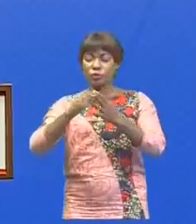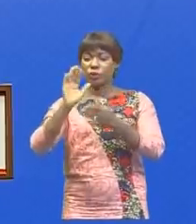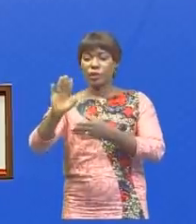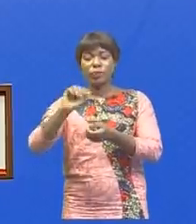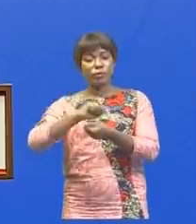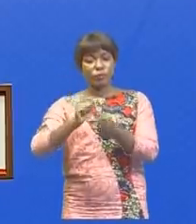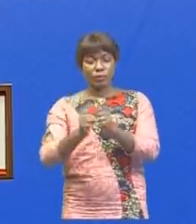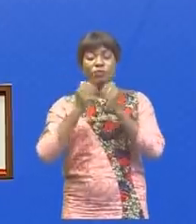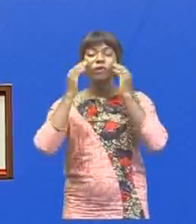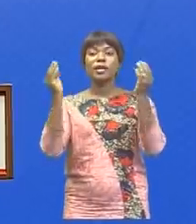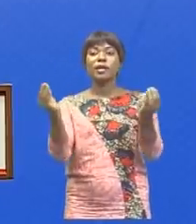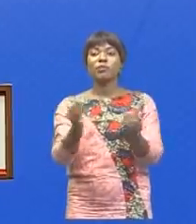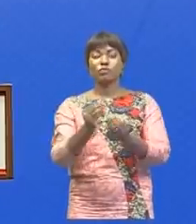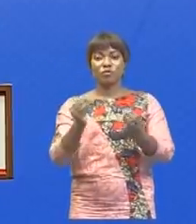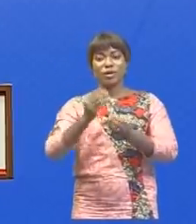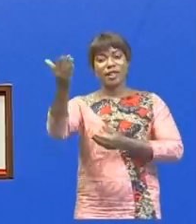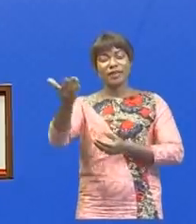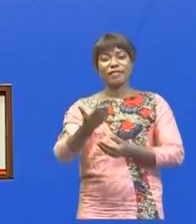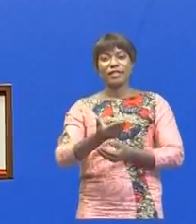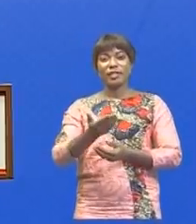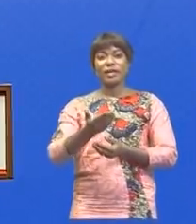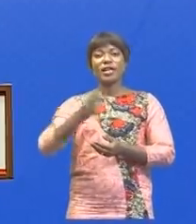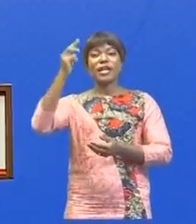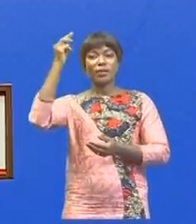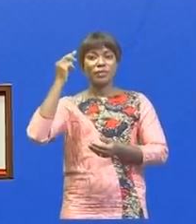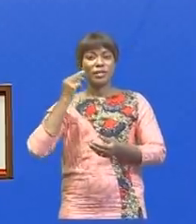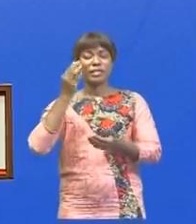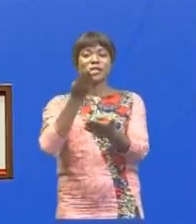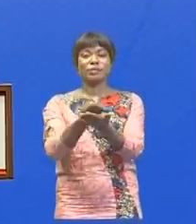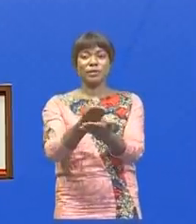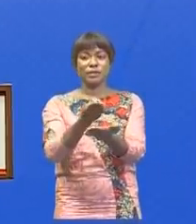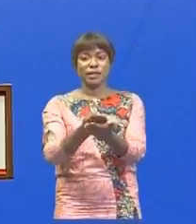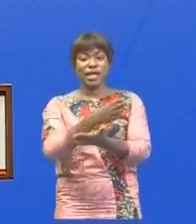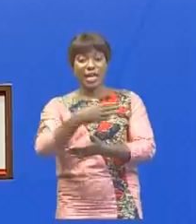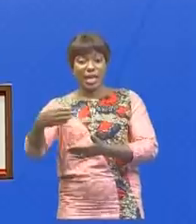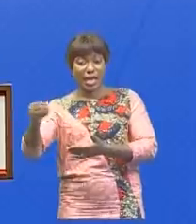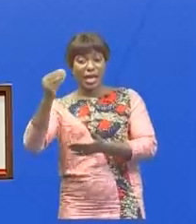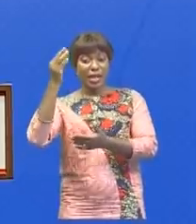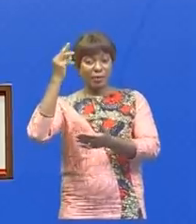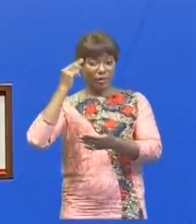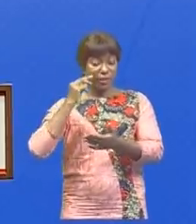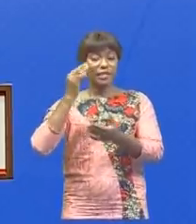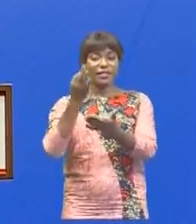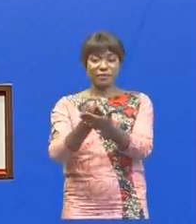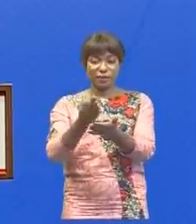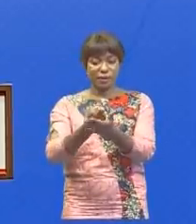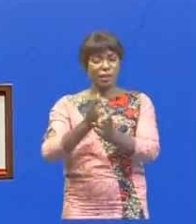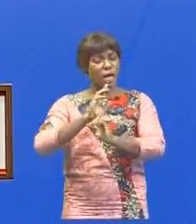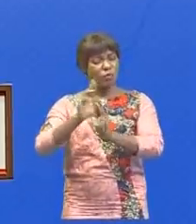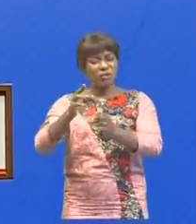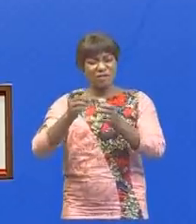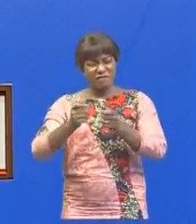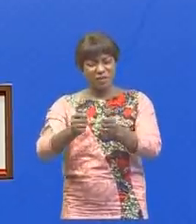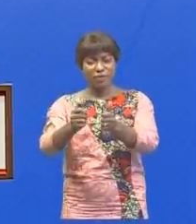C'est ainsi qu'il a invité les ministres de budget et celui des finances à donner une réponse